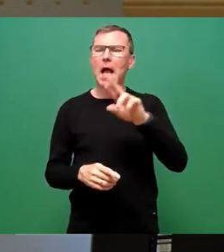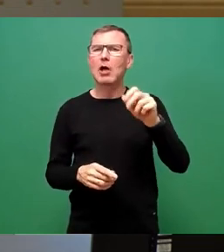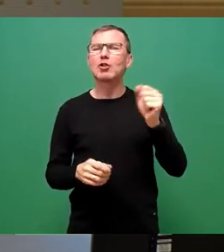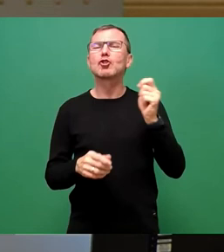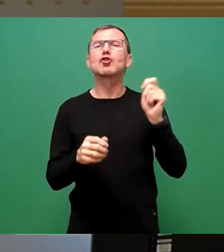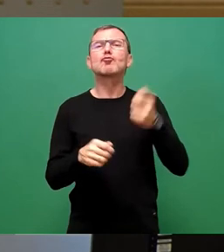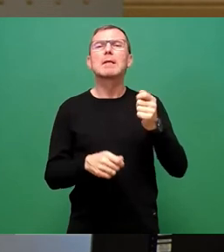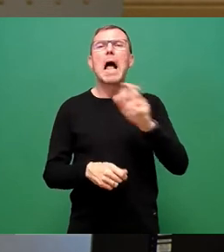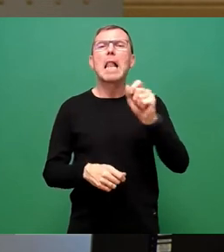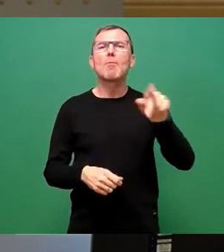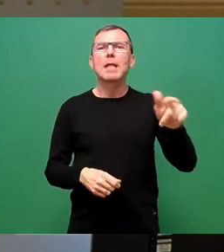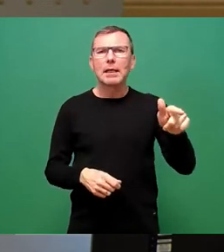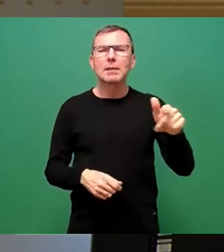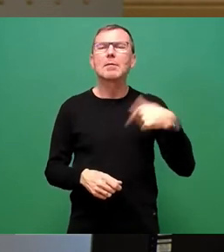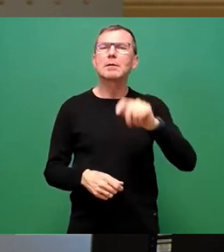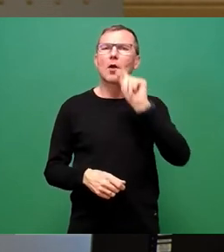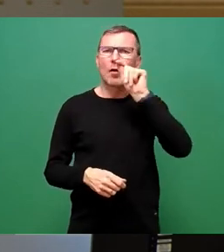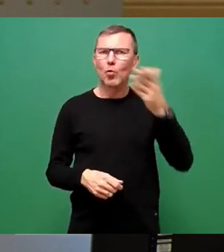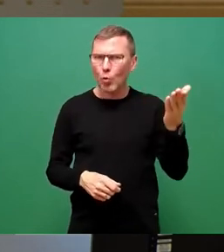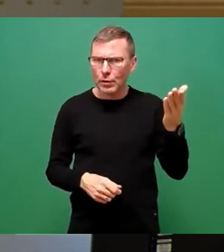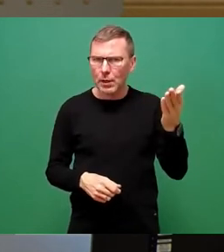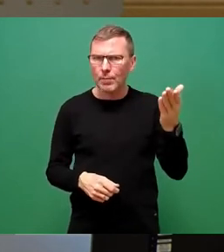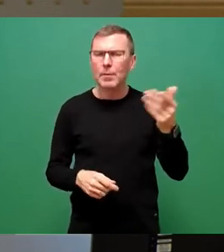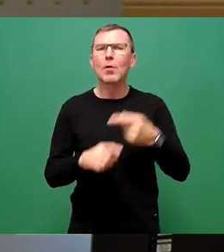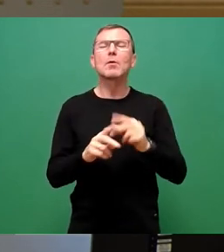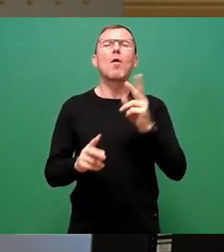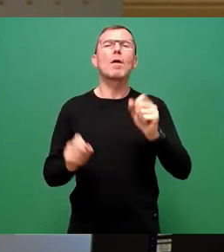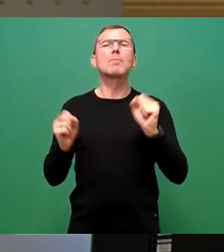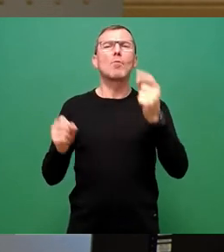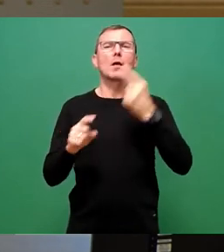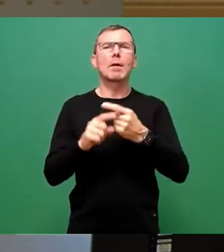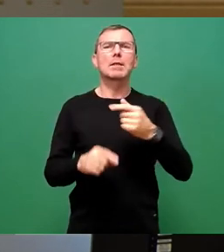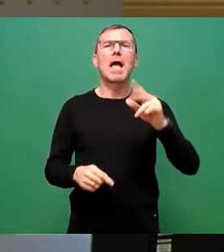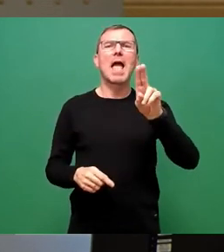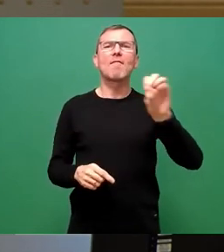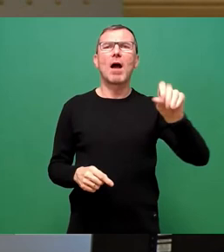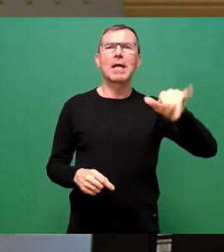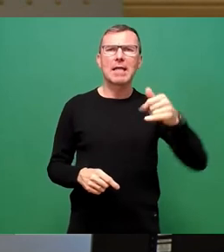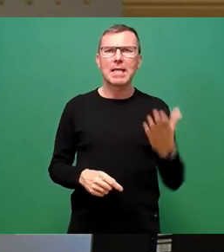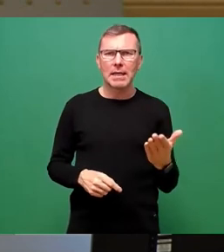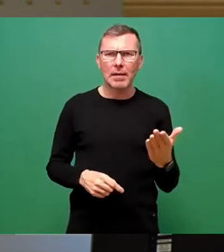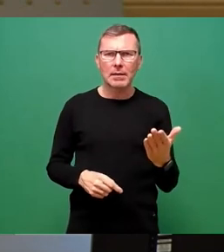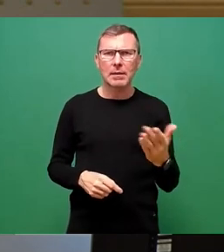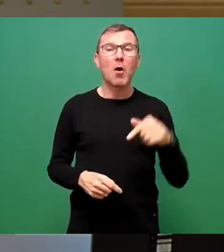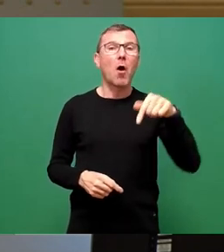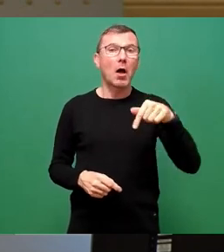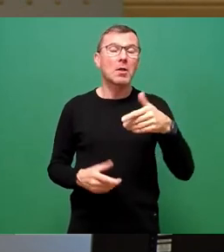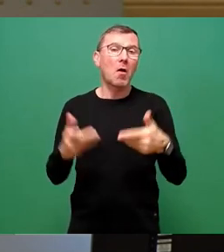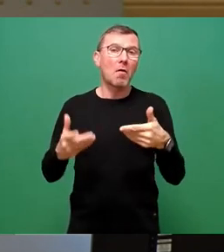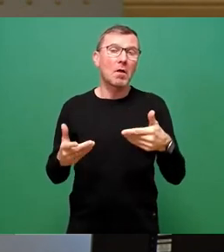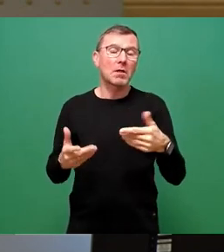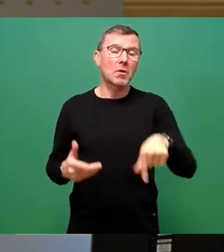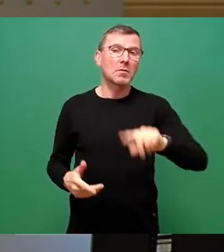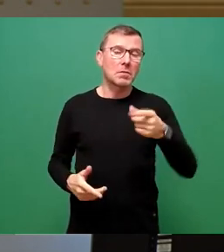und seinem Nachfolger Stefan Kühn und auch auf die Umweltbürgermeisterin Eva Jenigen, die ja heute voraussichtlich nicht erneut